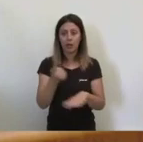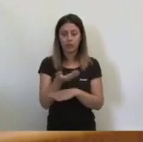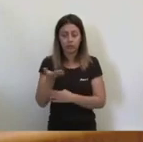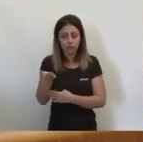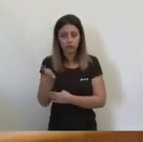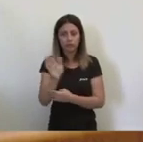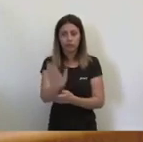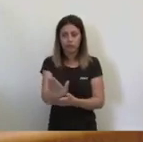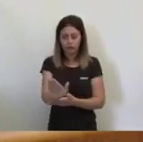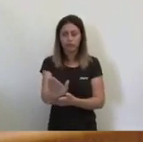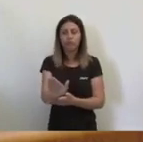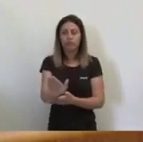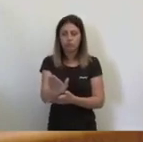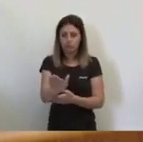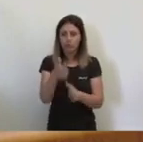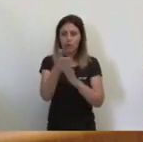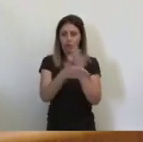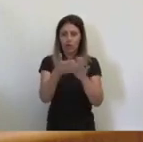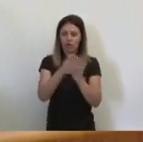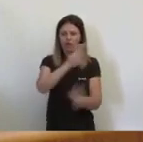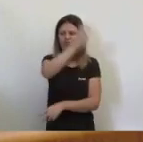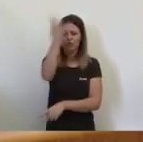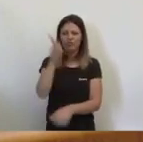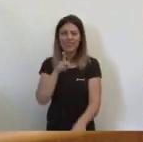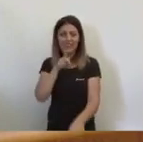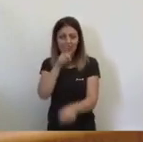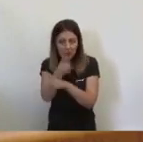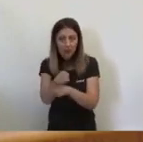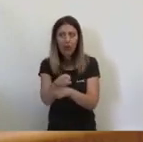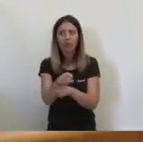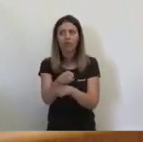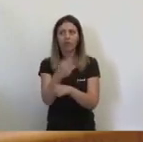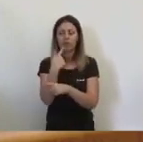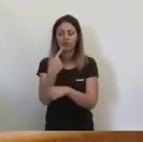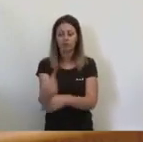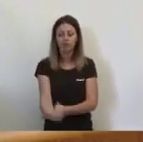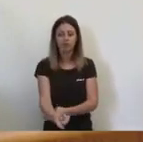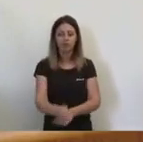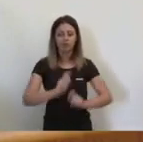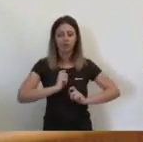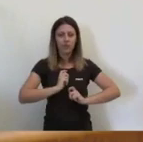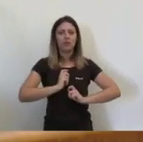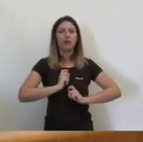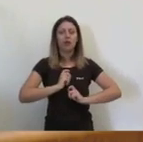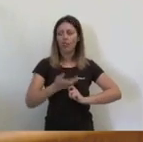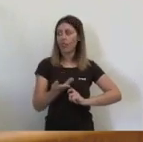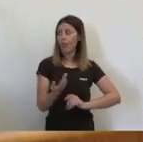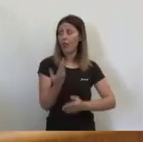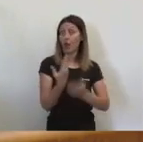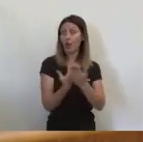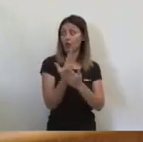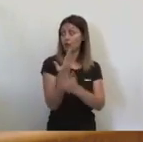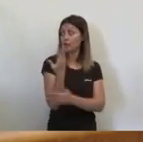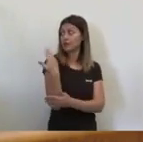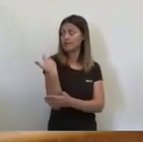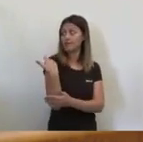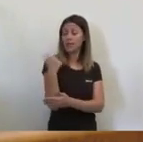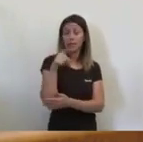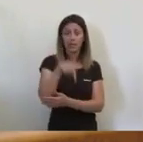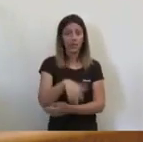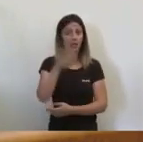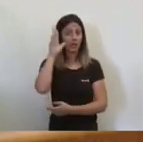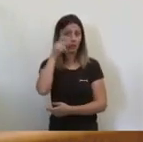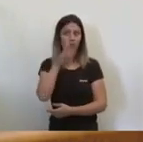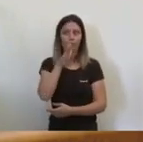condemnant l'agressió que uns nazis valen dur a terme a unes persones fa uns dies en la ciutat d'Alacant per la seva